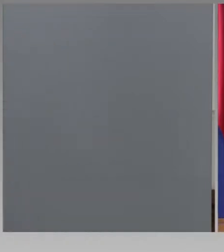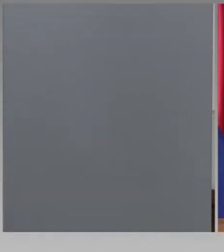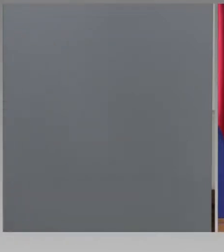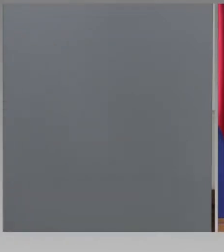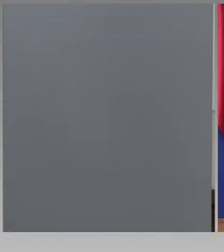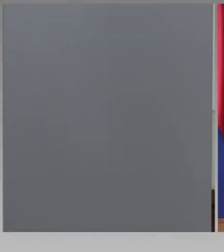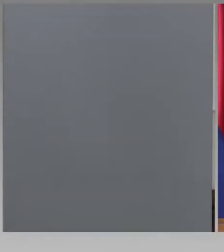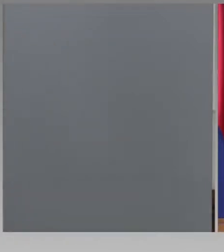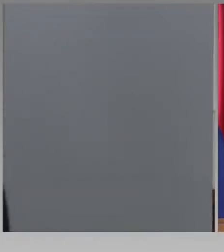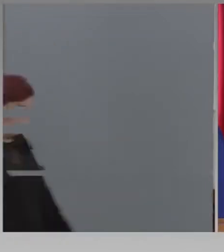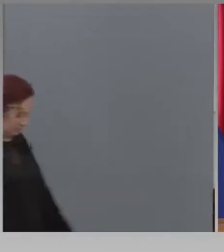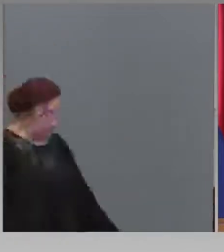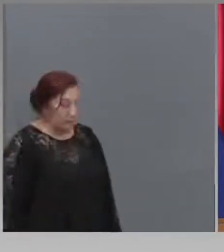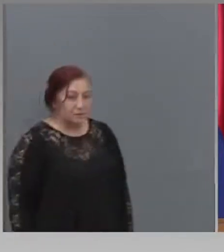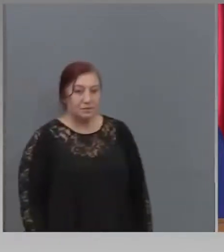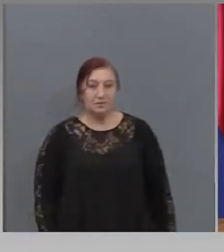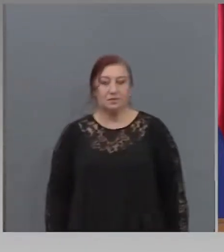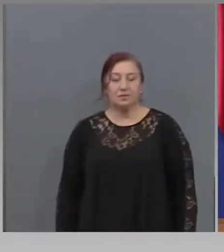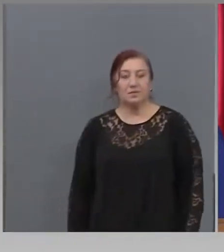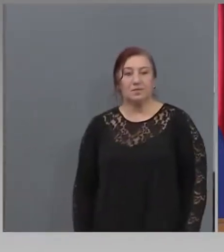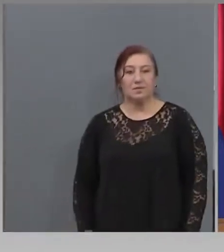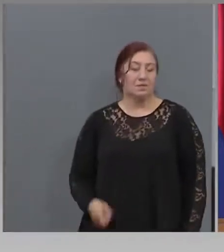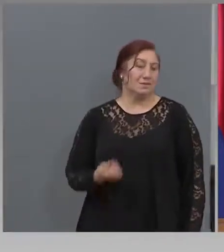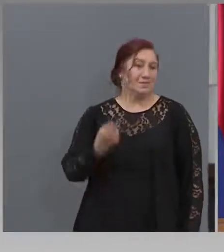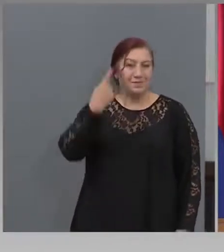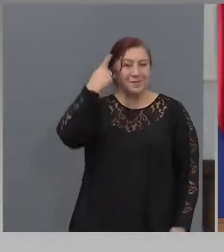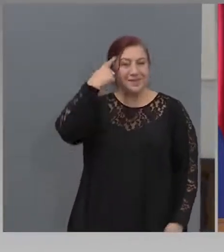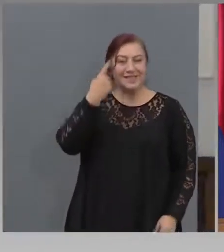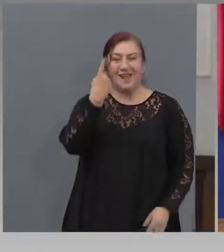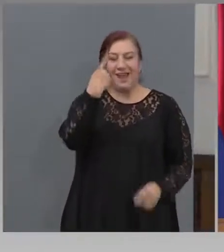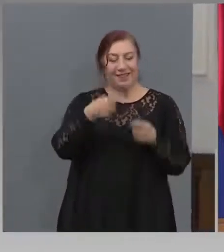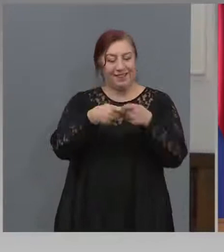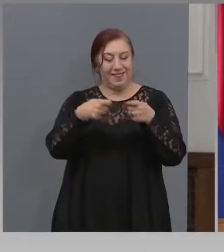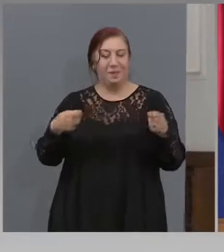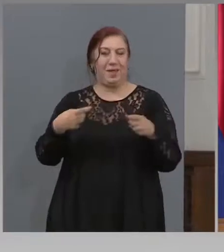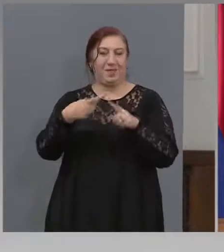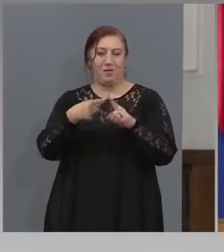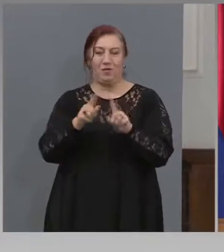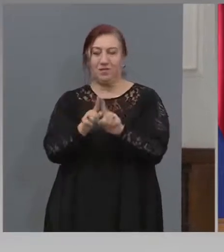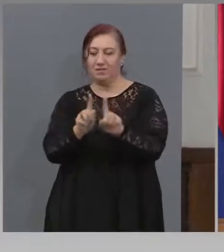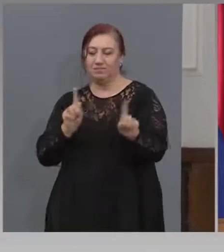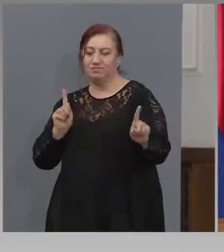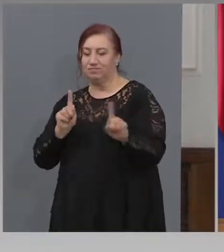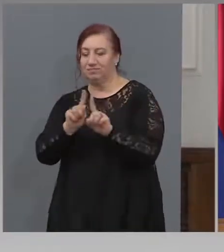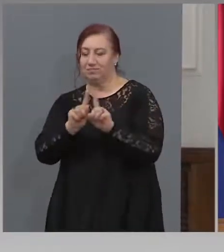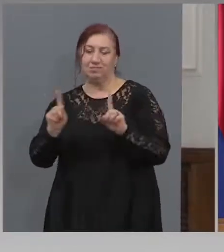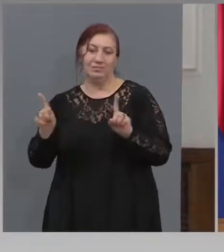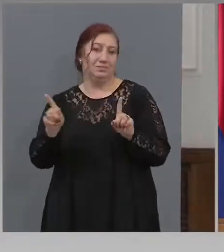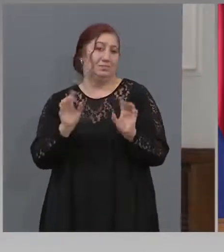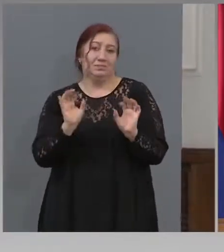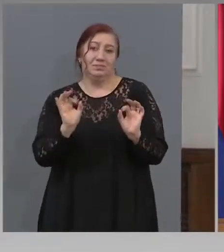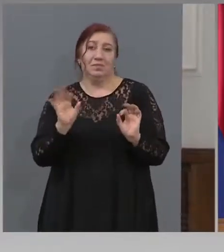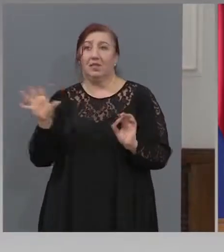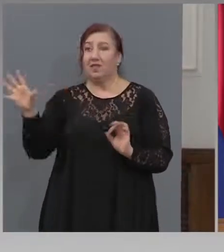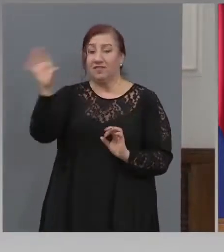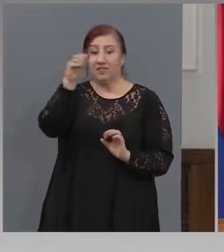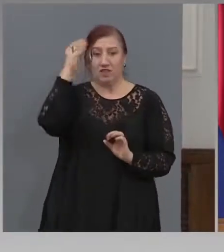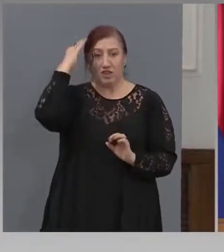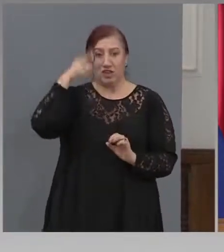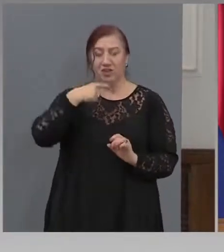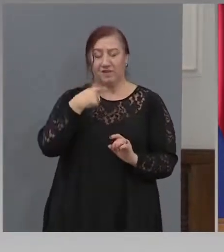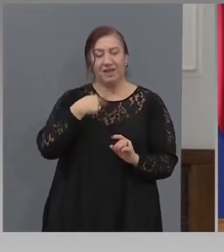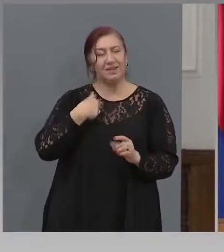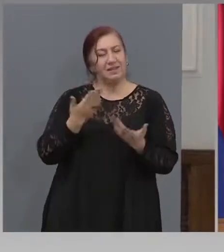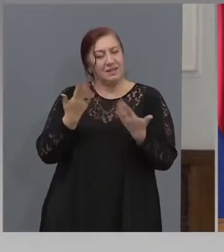Един и половина на метър дистанция е дистанцията, която препоръчват всички. Ние направихме на два метра,